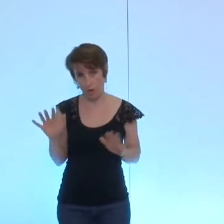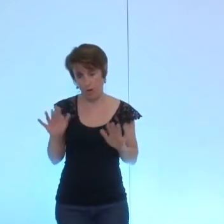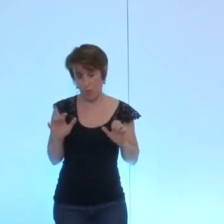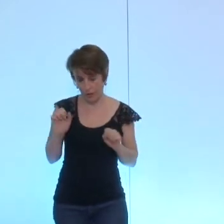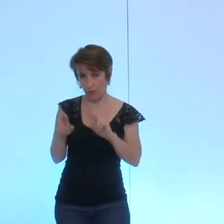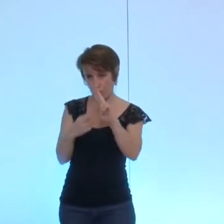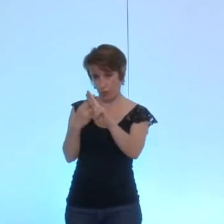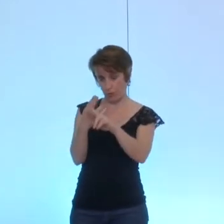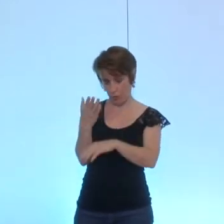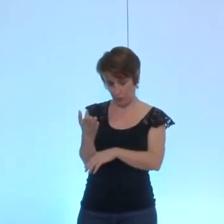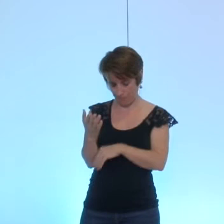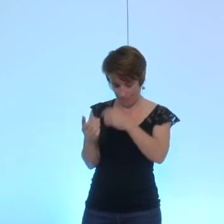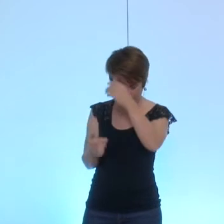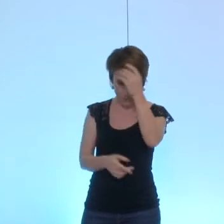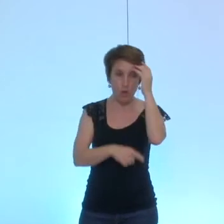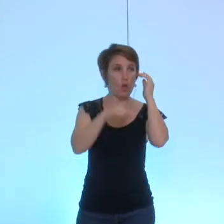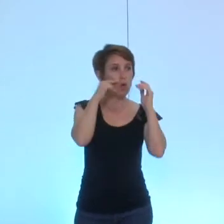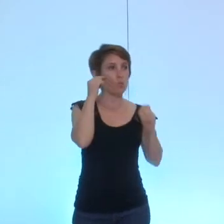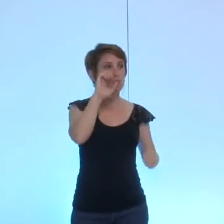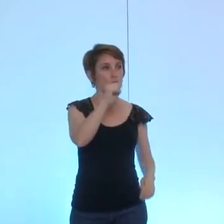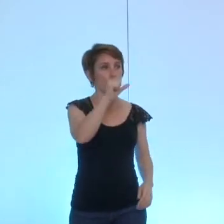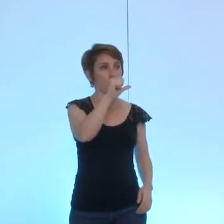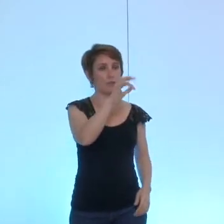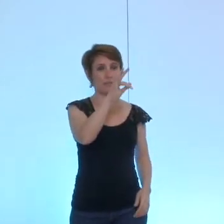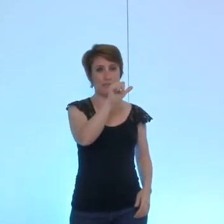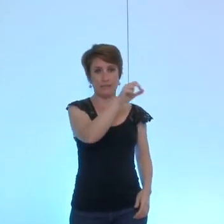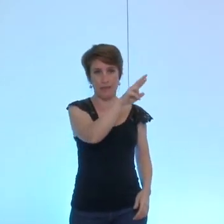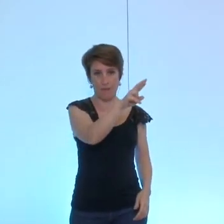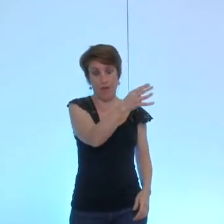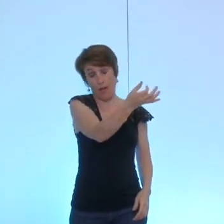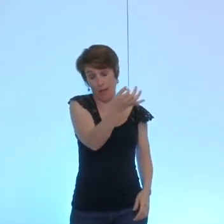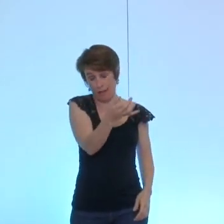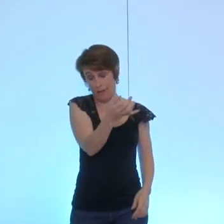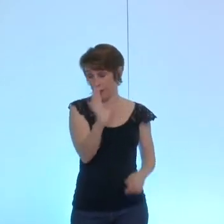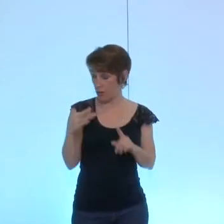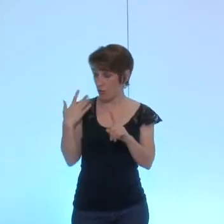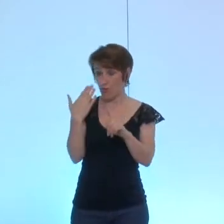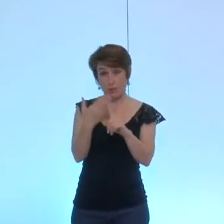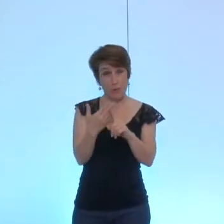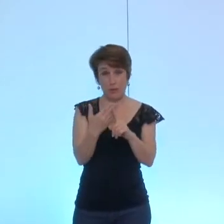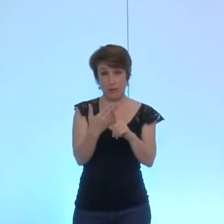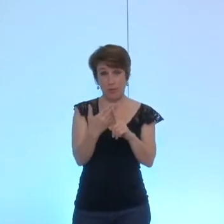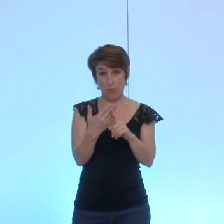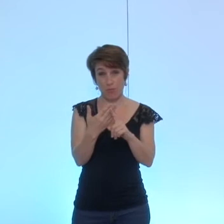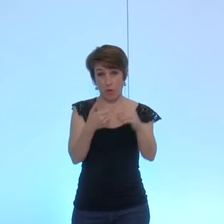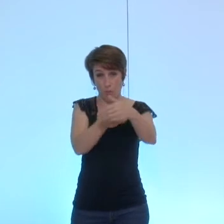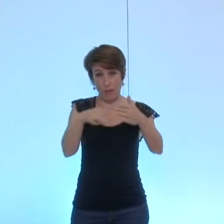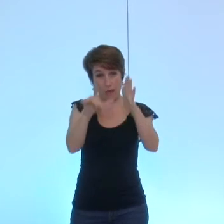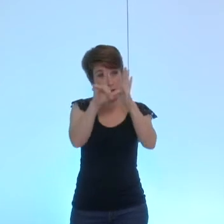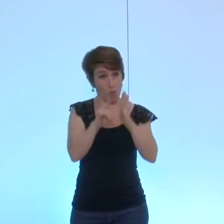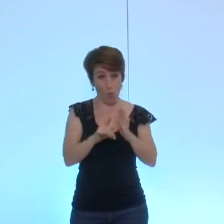c'est que comme l'a dit monsieur Safar c'est des projets qui jusqu'à présent puisqu'il n'y avait pas de cadre légal le cadre légal étant maintenant